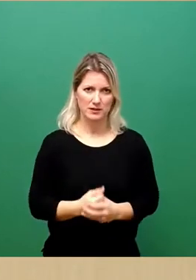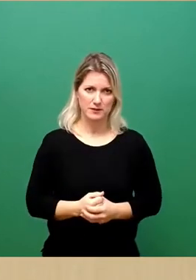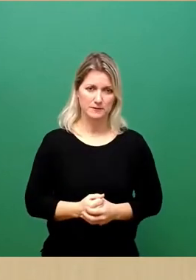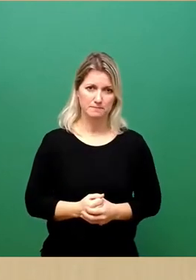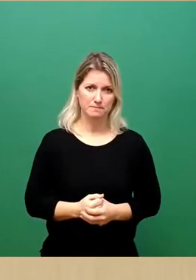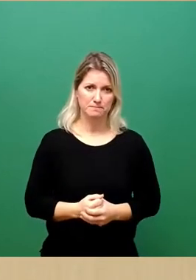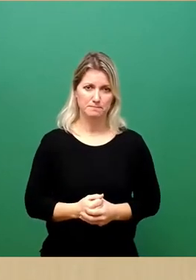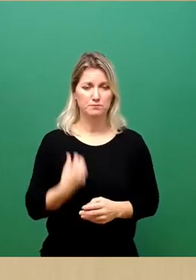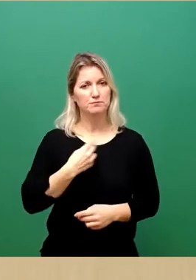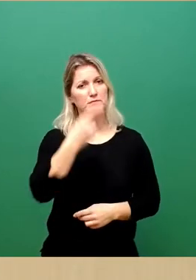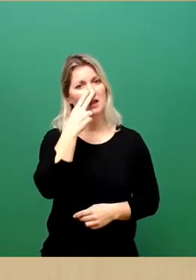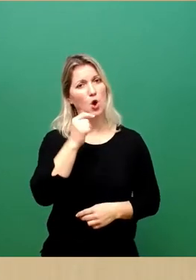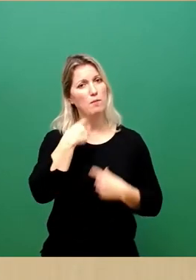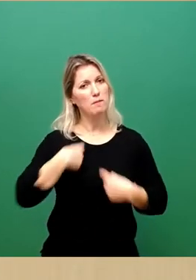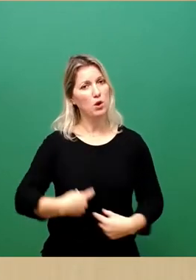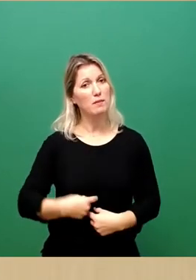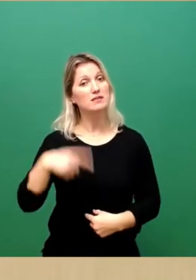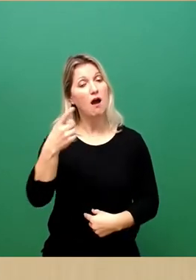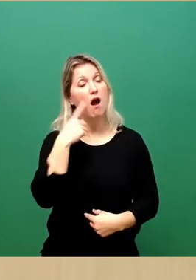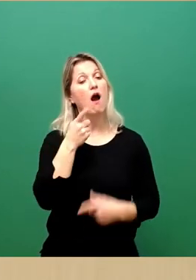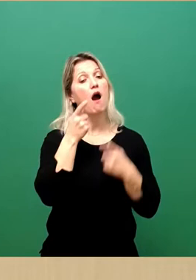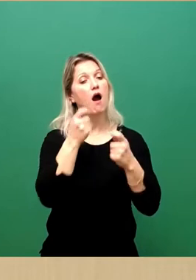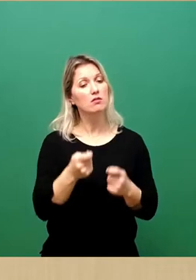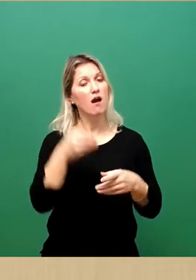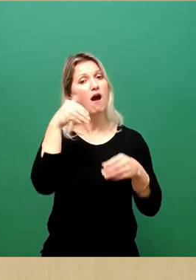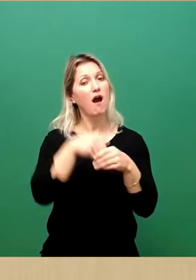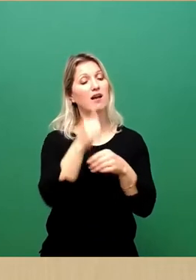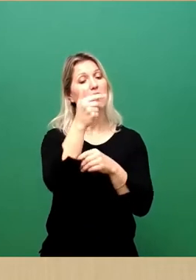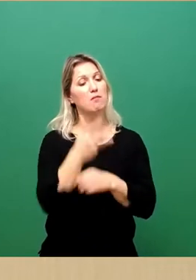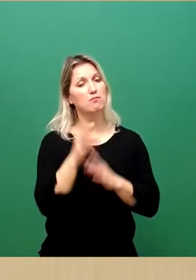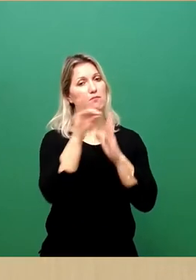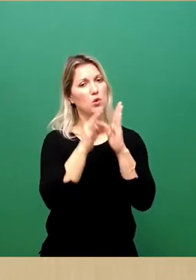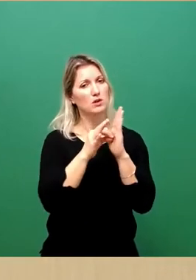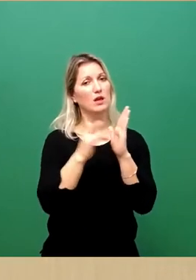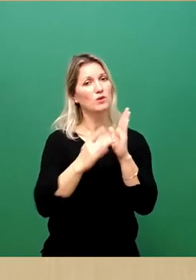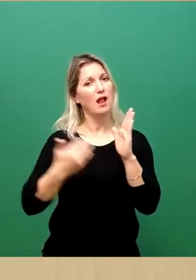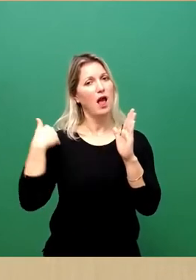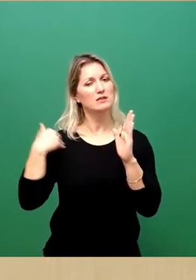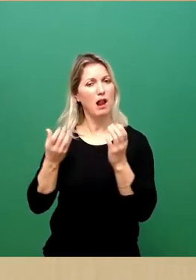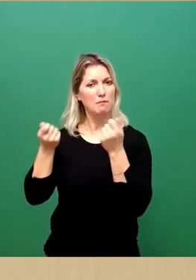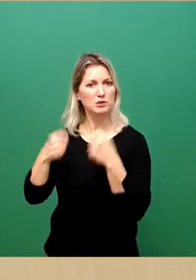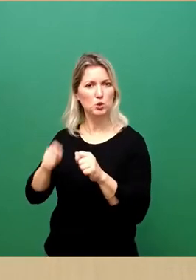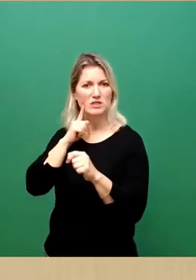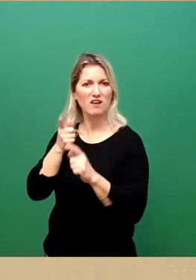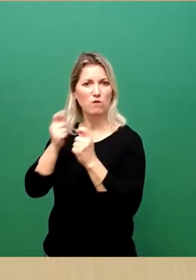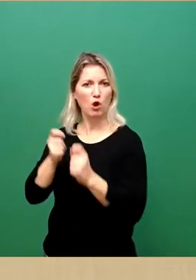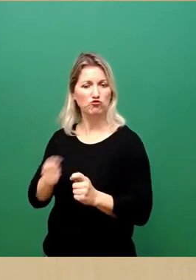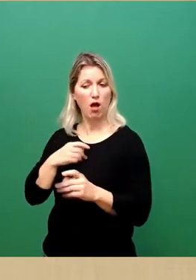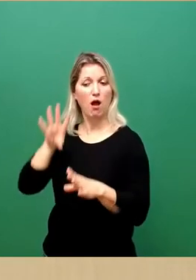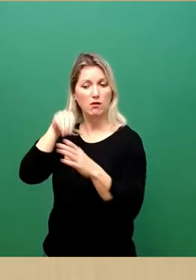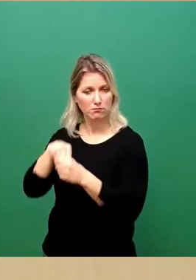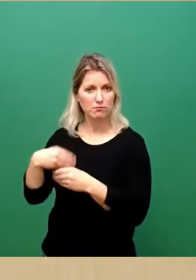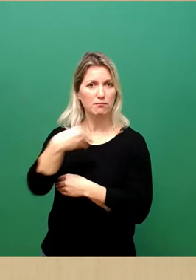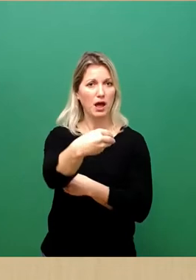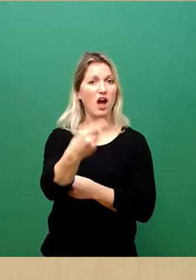Oberbürgermeister in seinem Antrag nun einige wichtige Punkte aus unserem letzten Beschlussvorschlag und der Petition selbst übernommen hat. Herr Dreebs hat